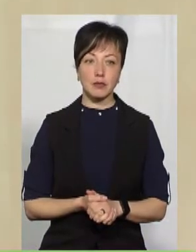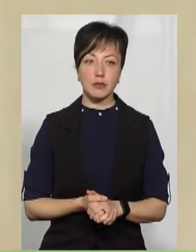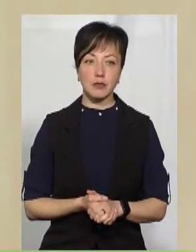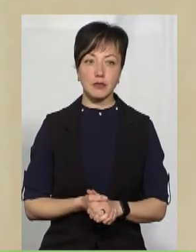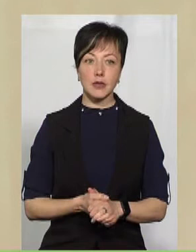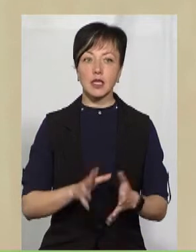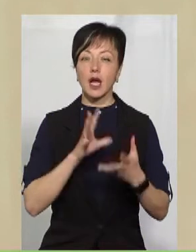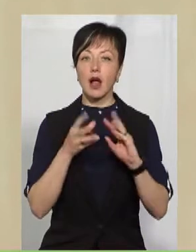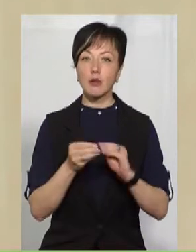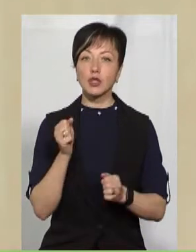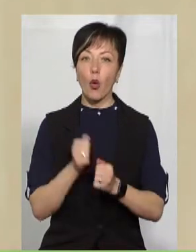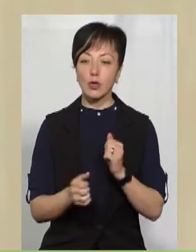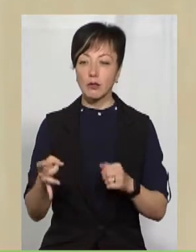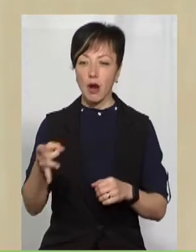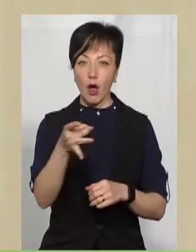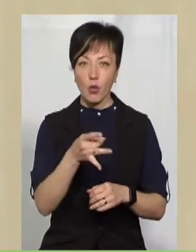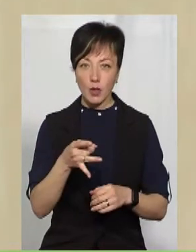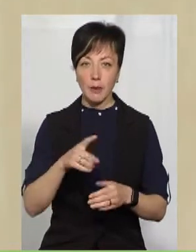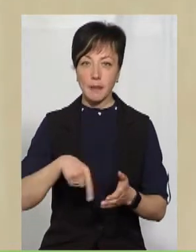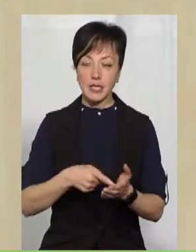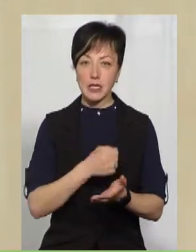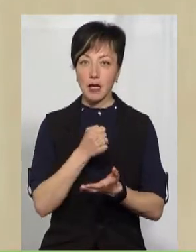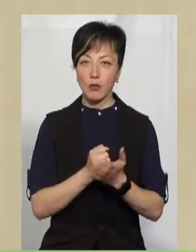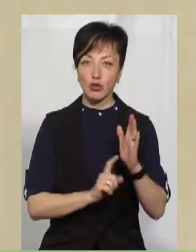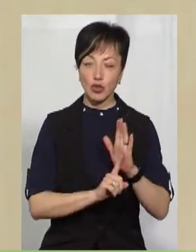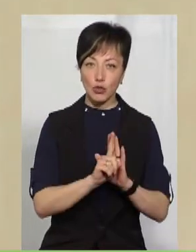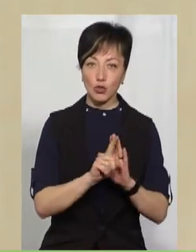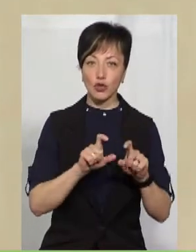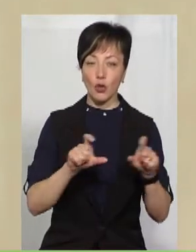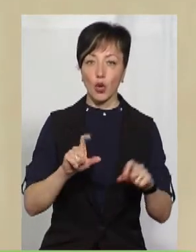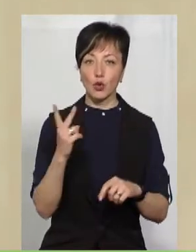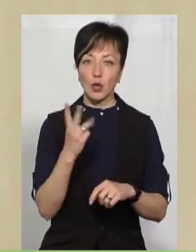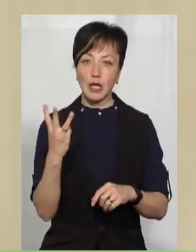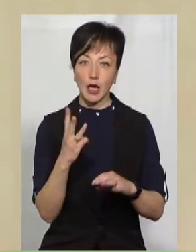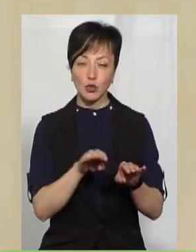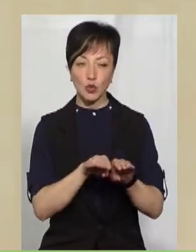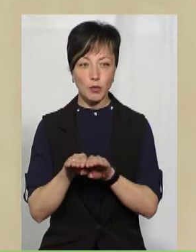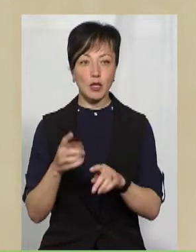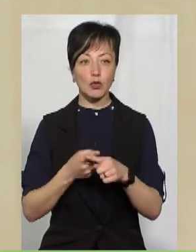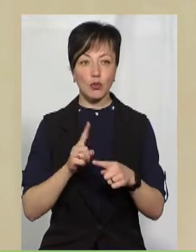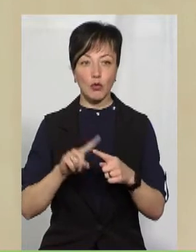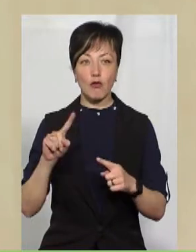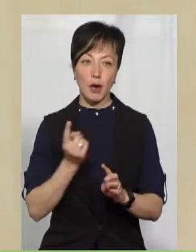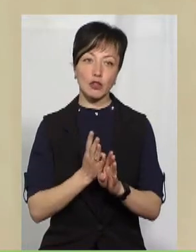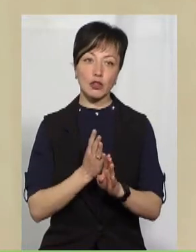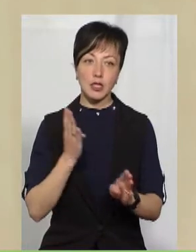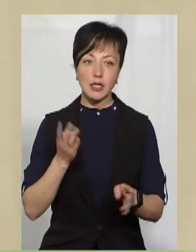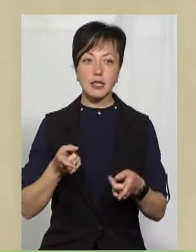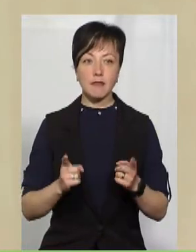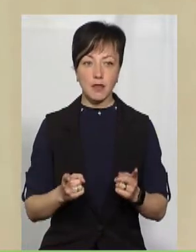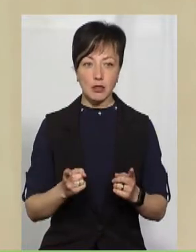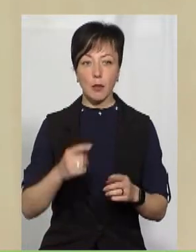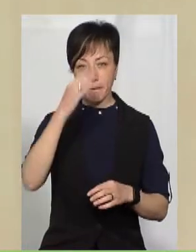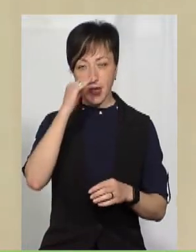мікрорайоном міста закріплені і початкові школи, і школи 2-го, 3-го ступеня, тому в першу чергу, звісно,